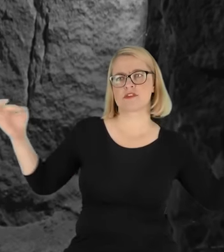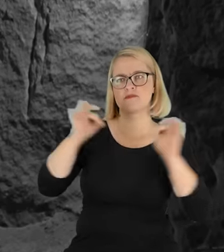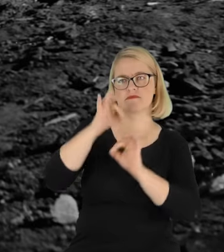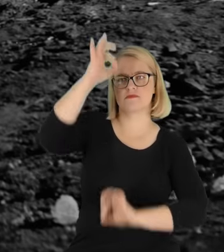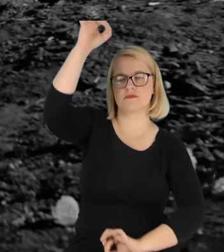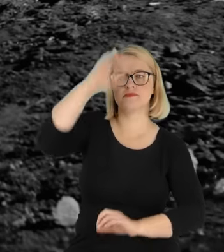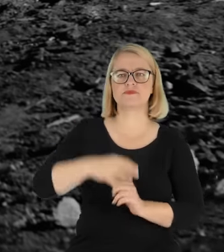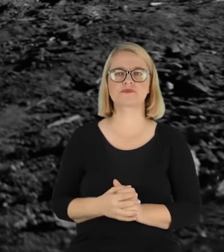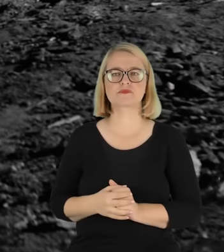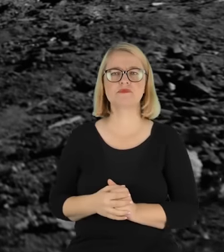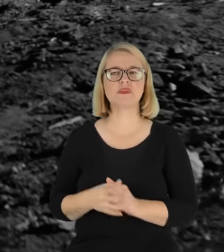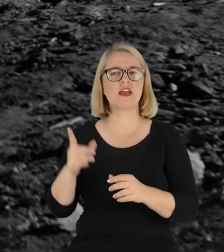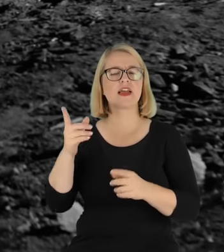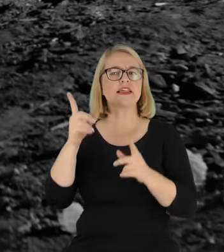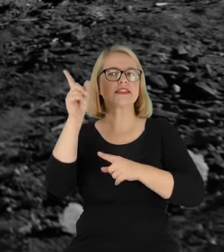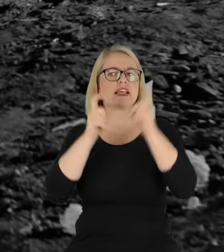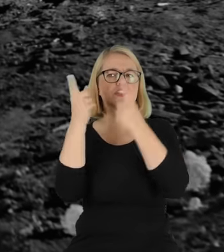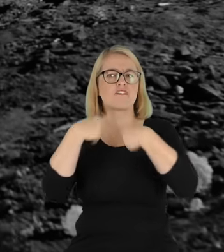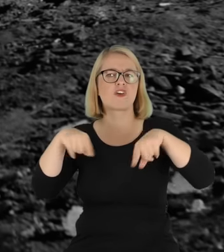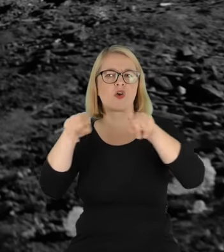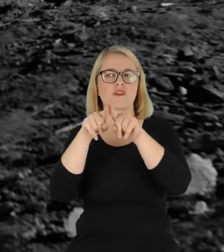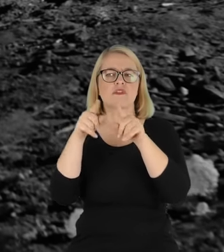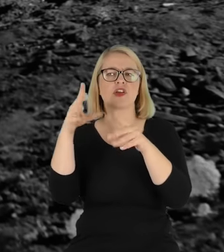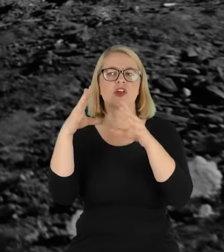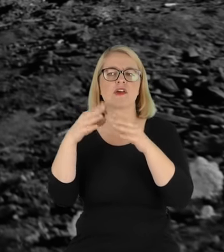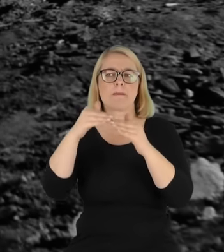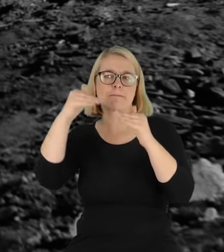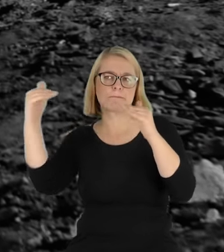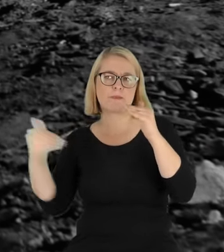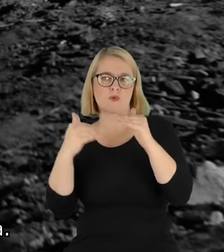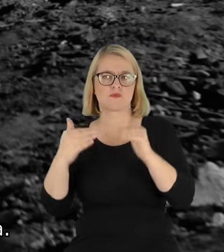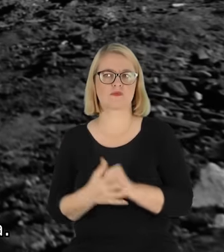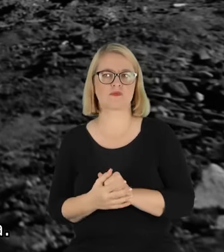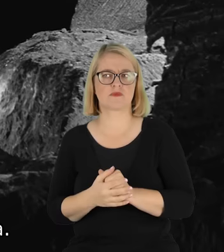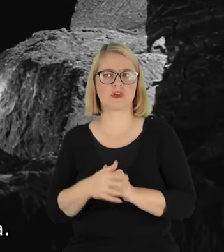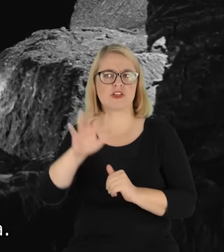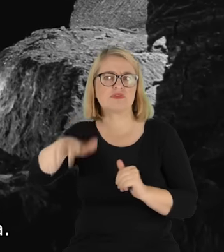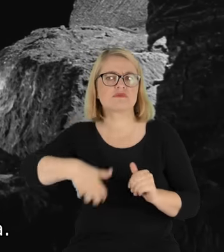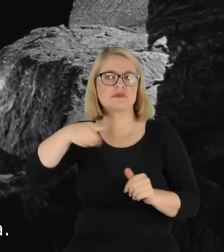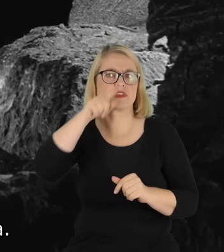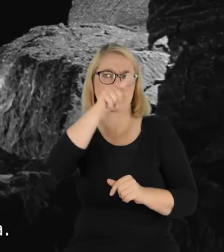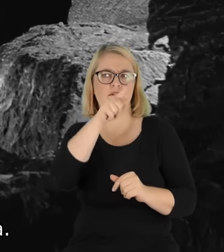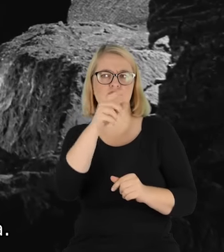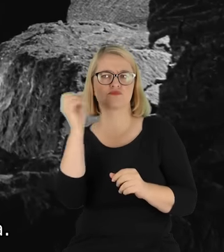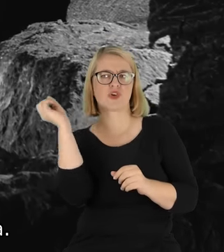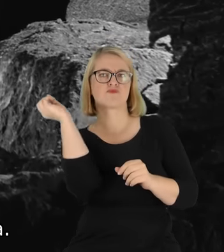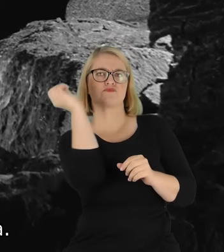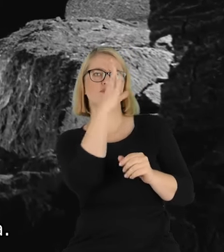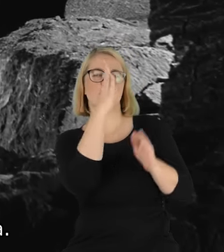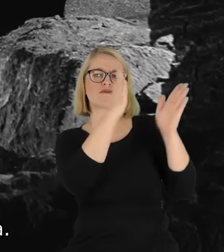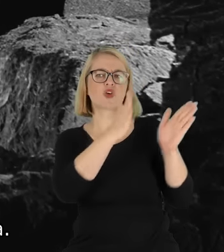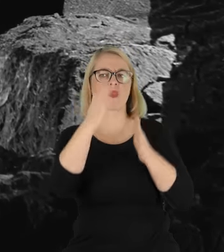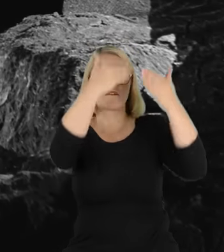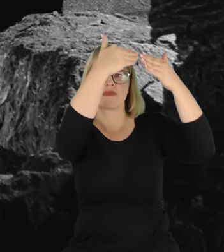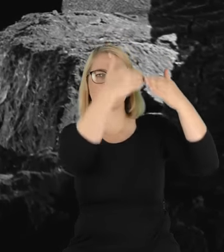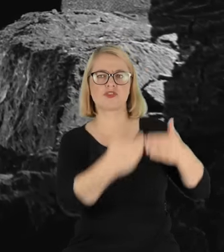-6 metrów zdjęcia wykonywane pod ziemią. Swoją krzelnikiem wrzucało się na ścianę. Musiała być przygotowana ściana.